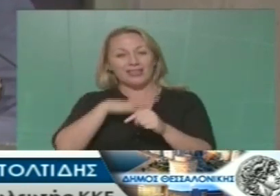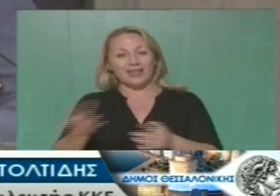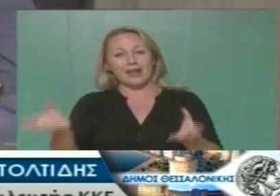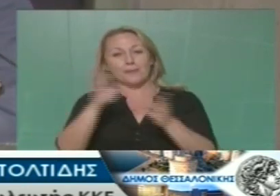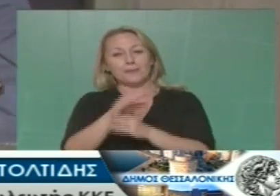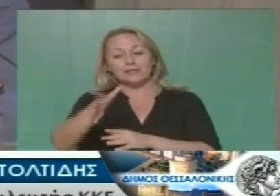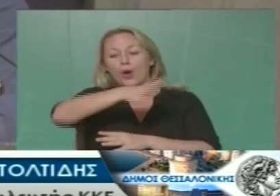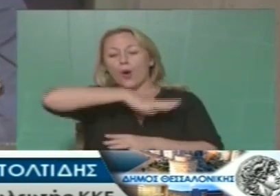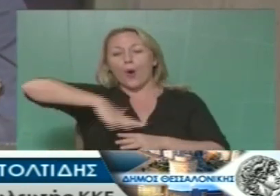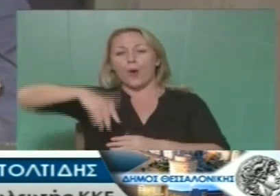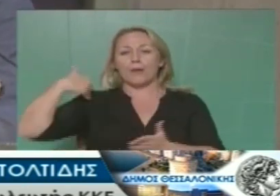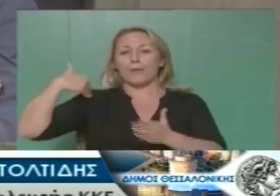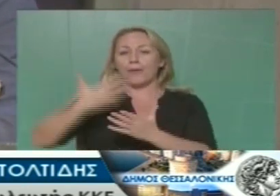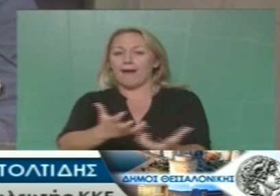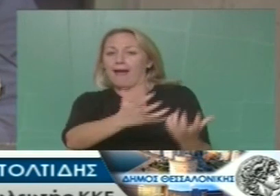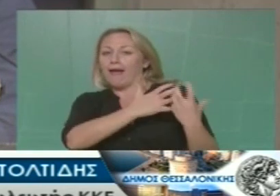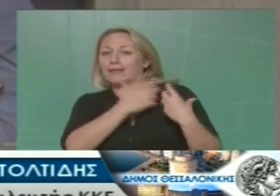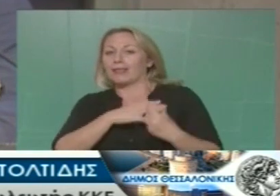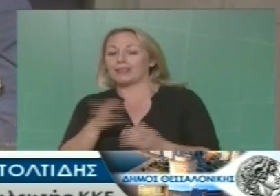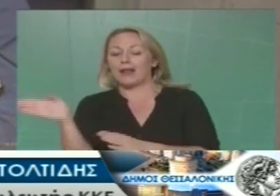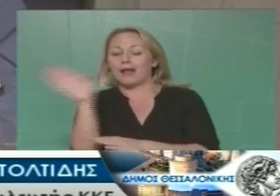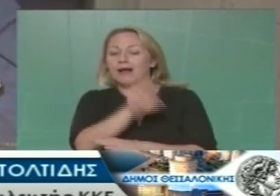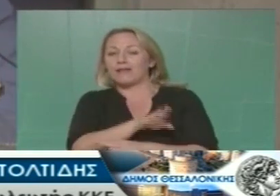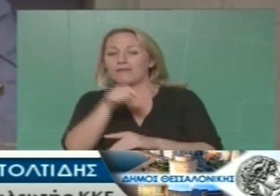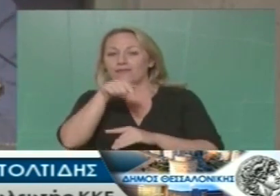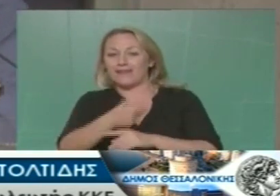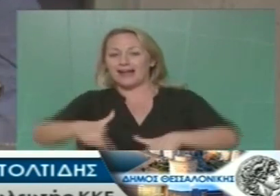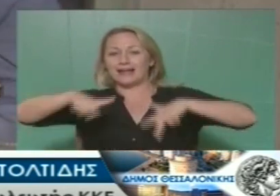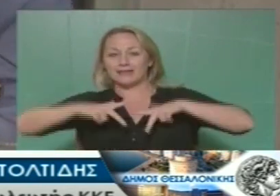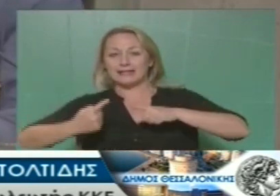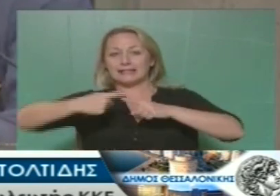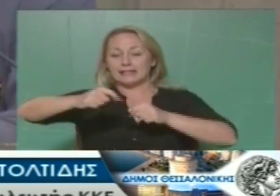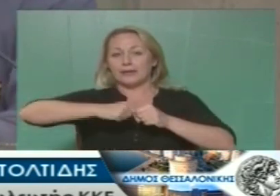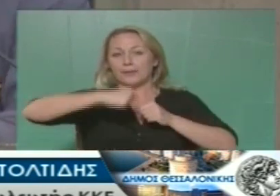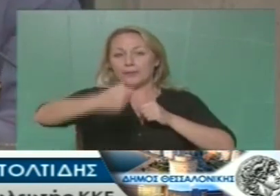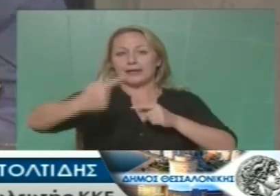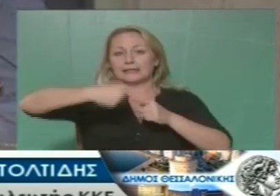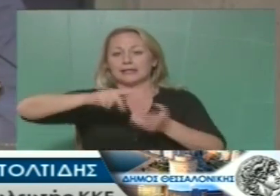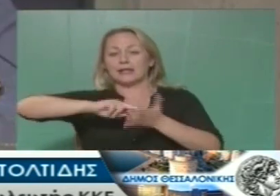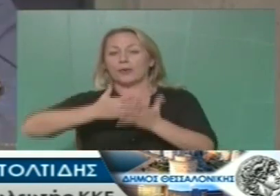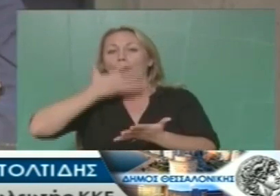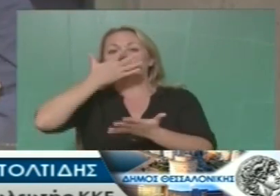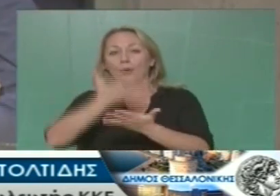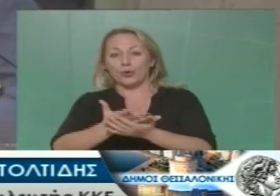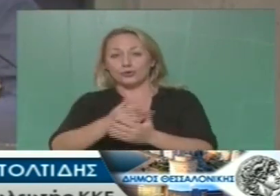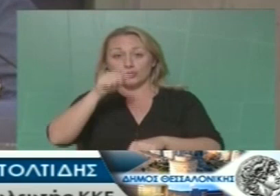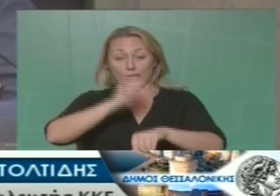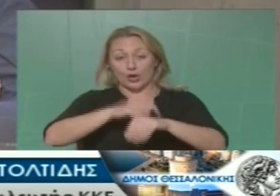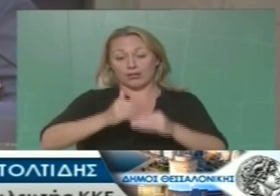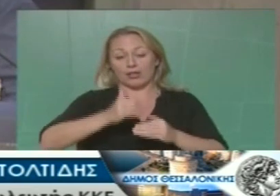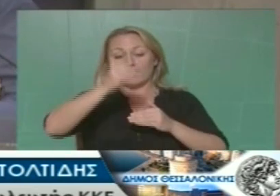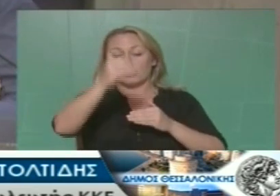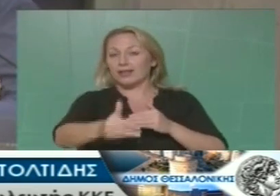συσκοτήσει τις συνολικές διαχρονικές ευθύνες όλων των κυβερνήσεων και για τις καθυστερήσεις και για το κόστος η καθυστέρηση δεν οφείλεται